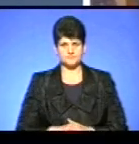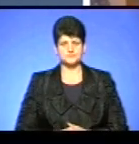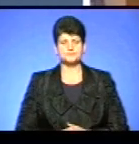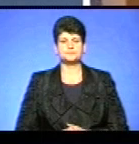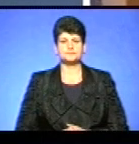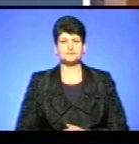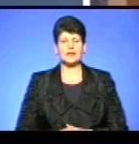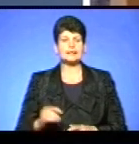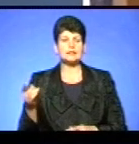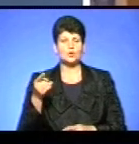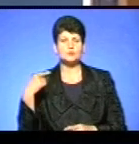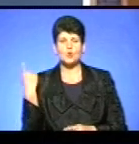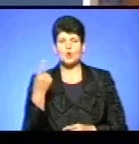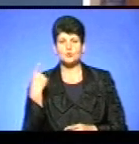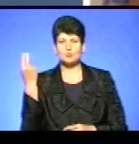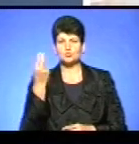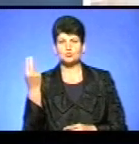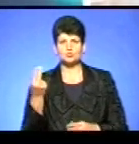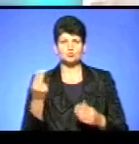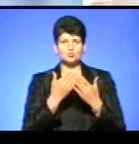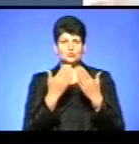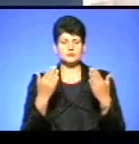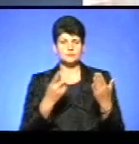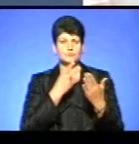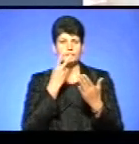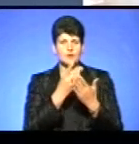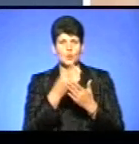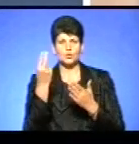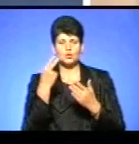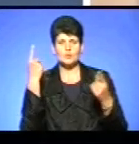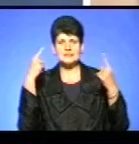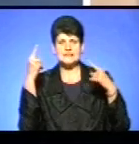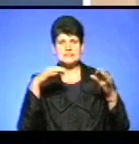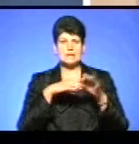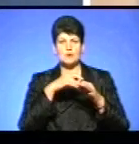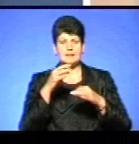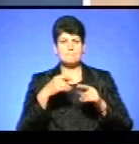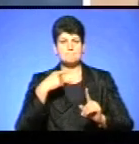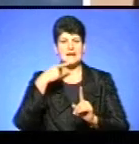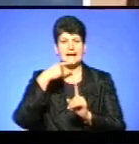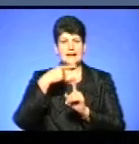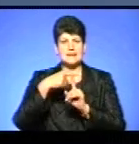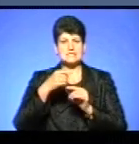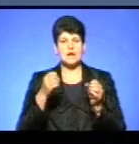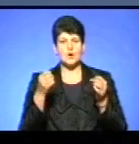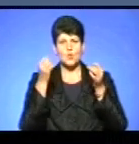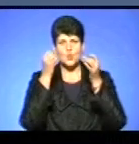В Тернопільському обласному художньому музеї презентували художньо-мистецький проект «Перехрестя культур».